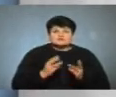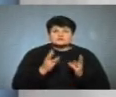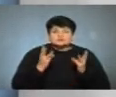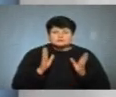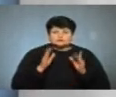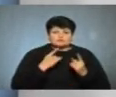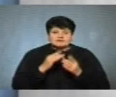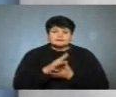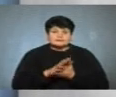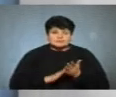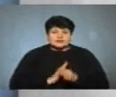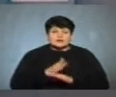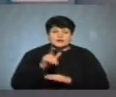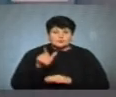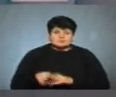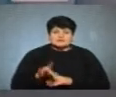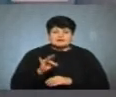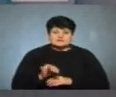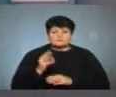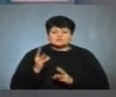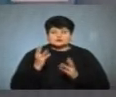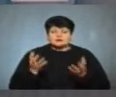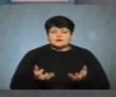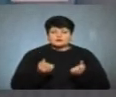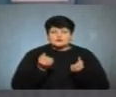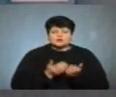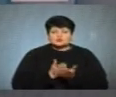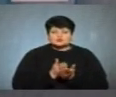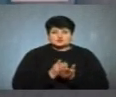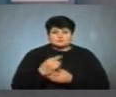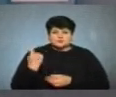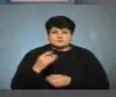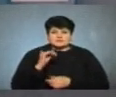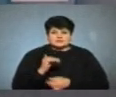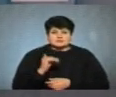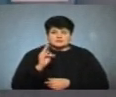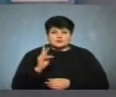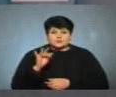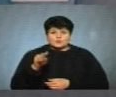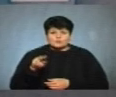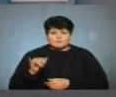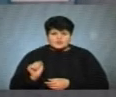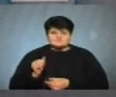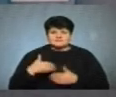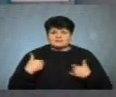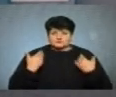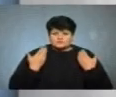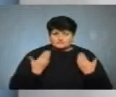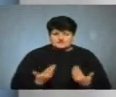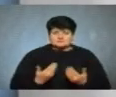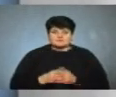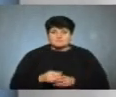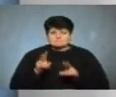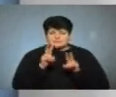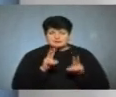будемо говорити далі. Гостя студії, речниця пожежно-рятувальної служби області Ірина Крупа. Вітаю вас. Доброго дня. Насамперед